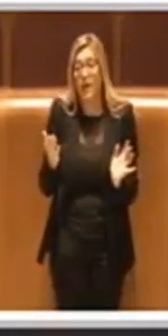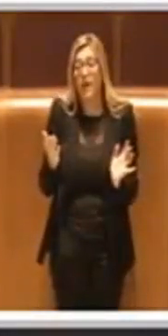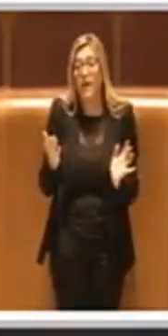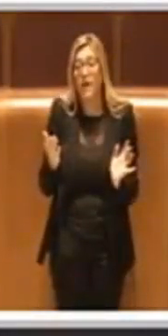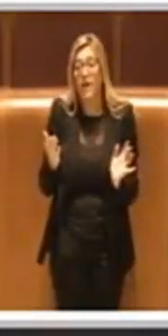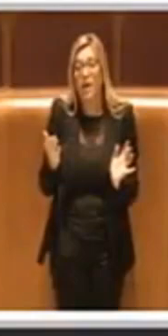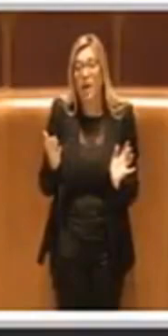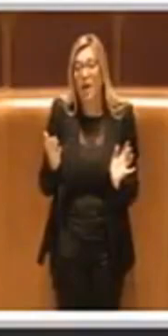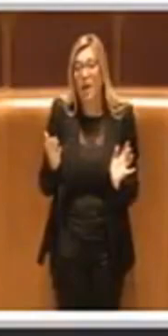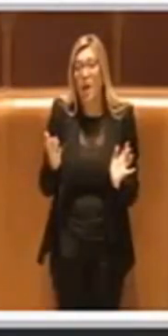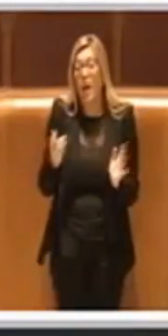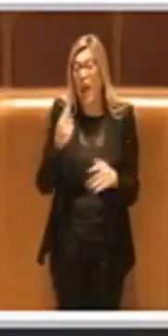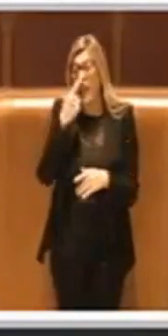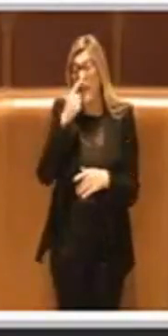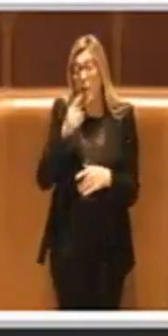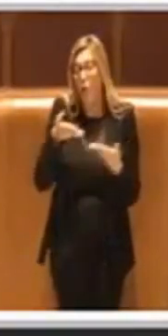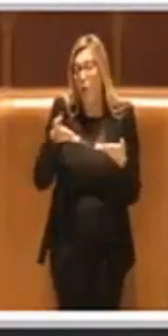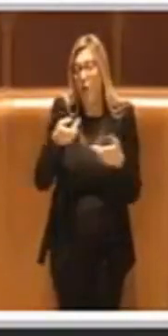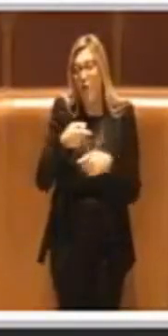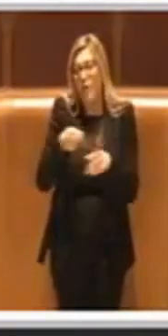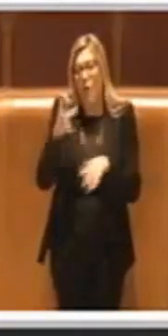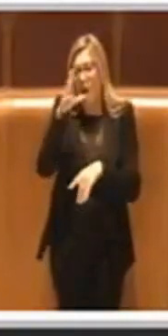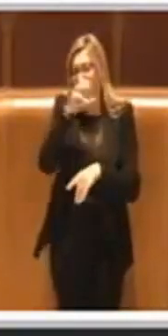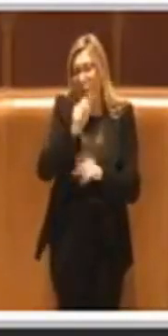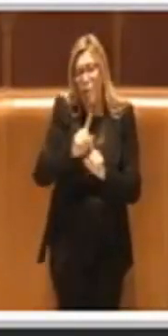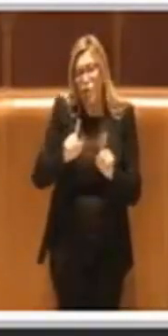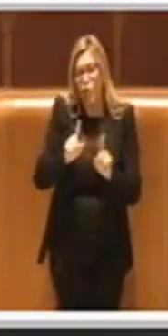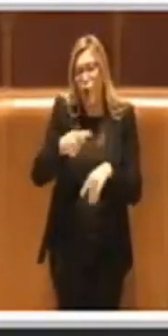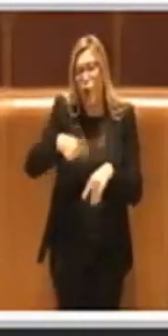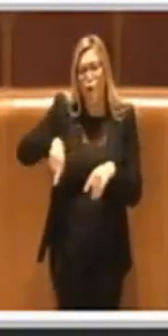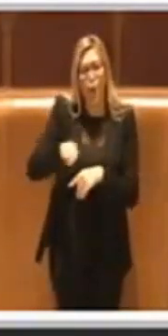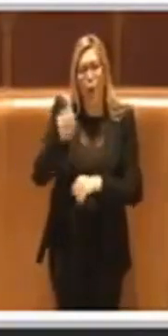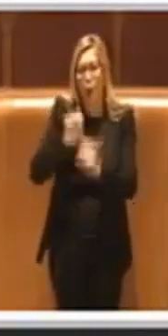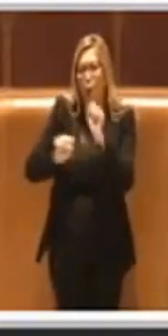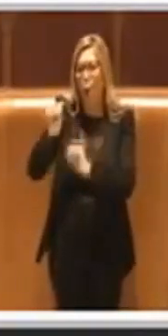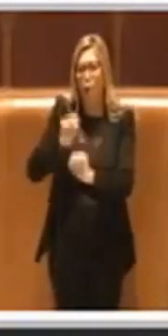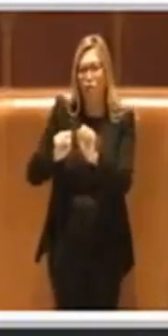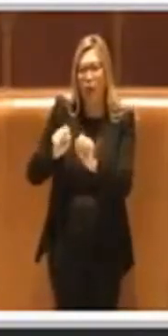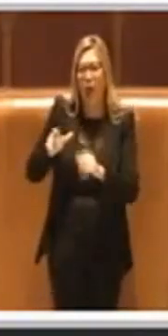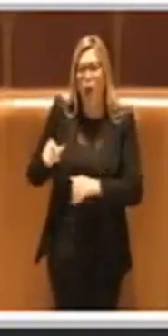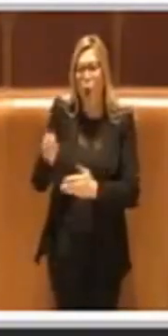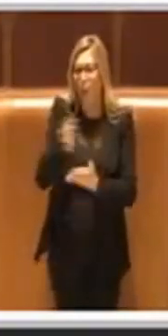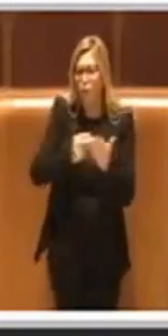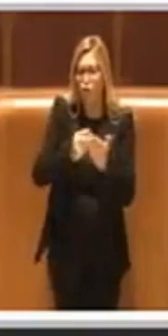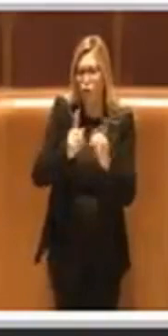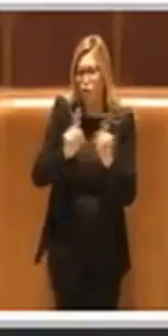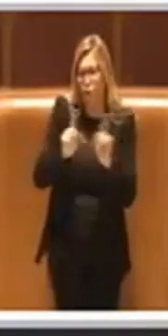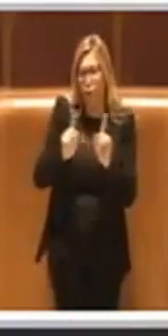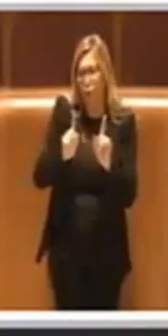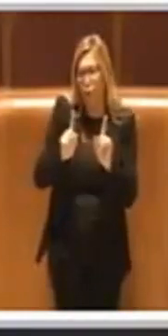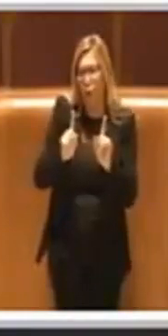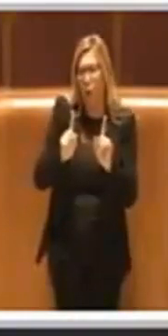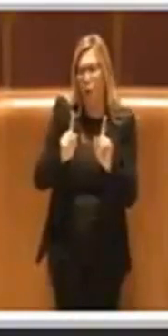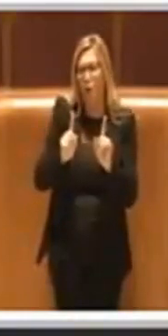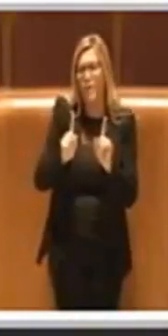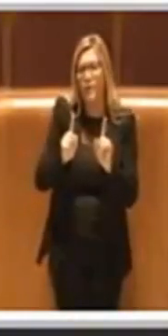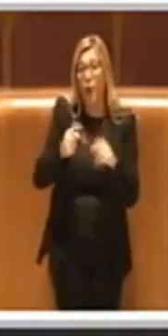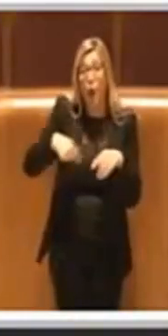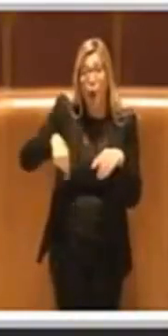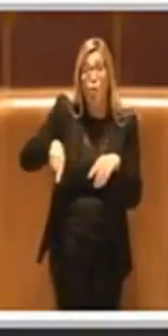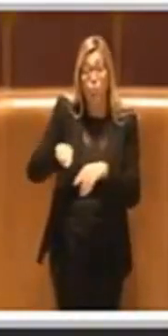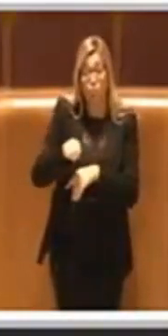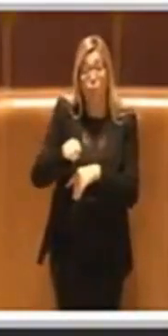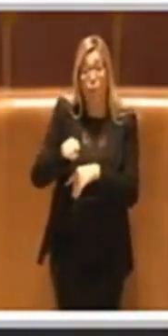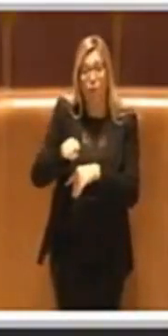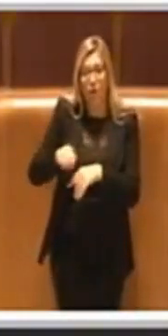tutta una serie di cose, noi non siamo contrari alla coprogettazione assolutamente, noi riconosciamo